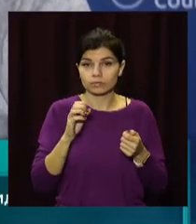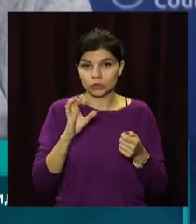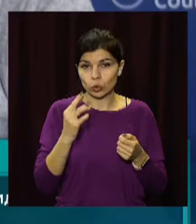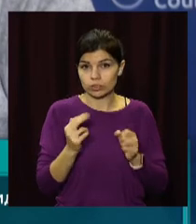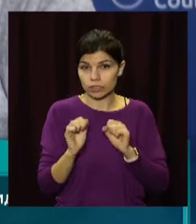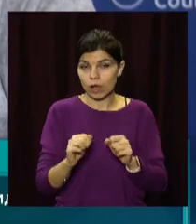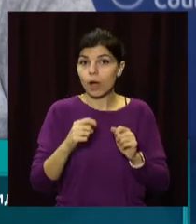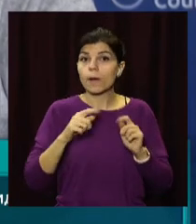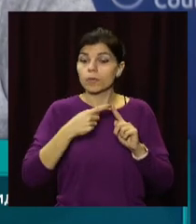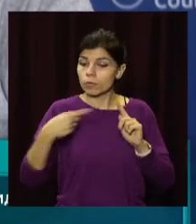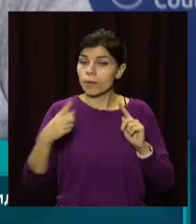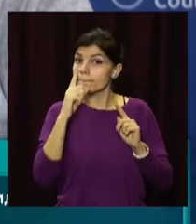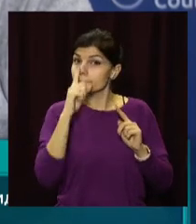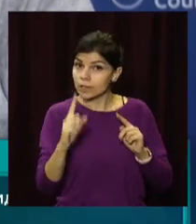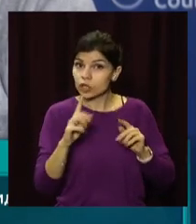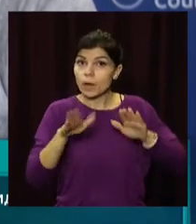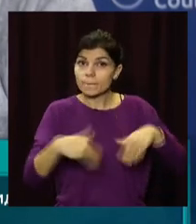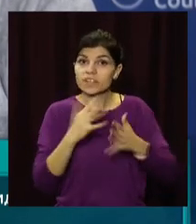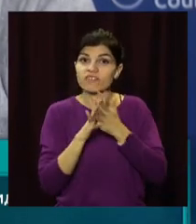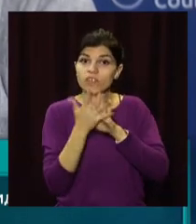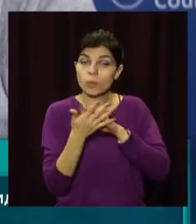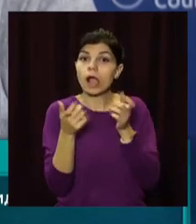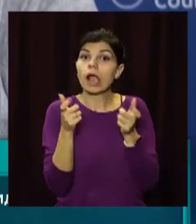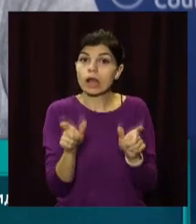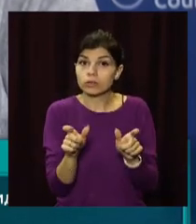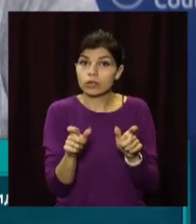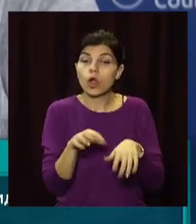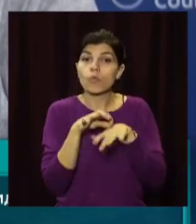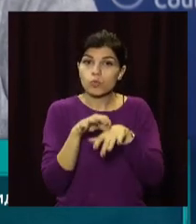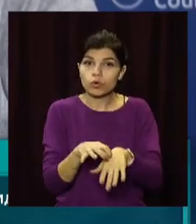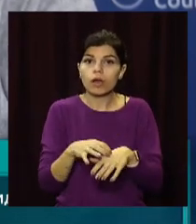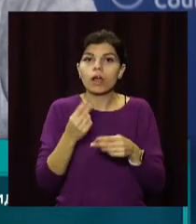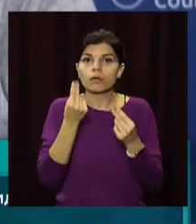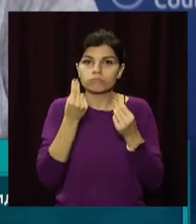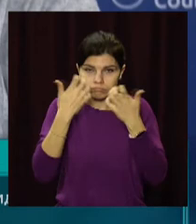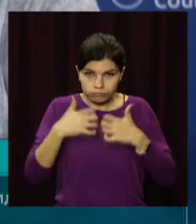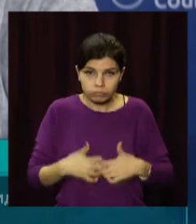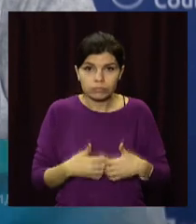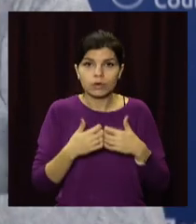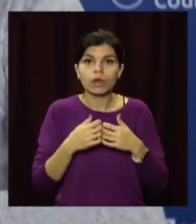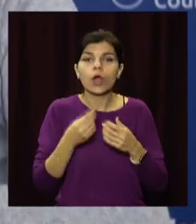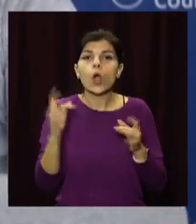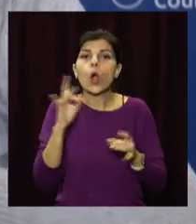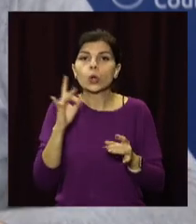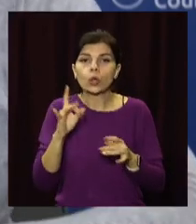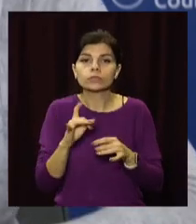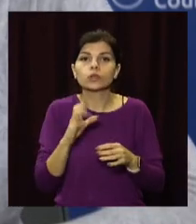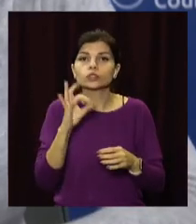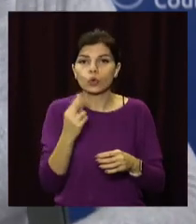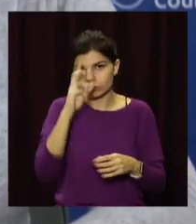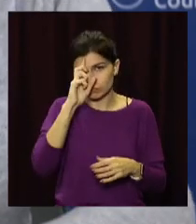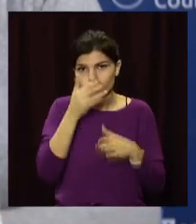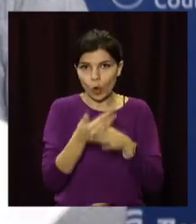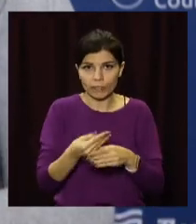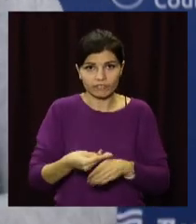місяця після відміни карантину проводять перерахунок розміру виблаченої державної соціальної допомоги. Обов